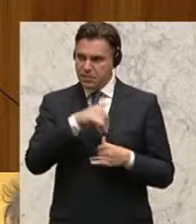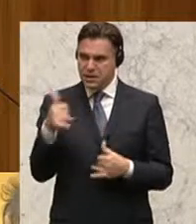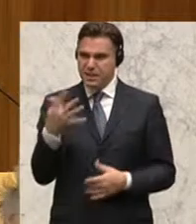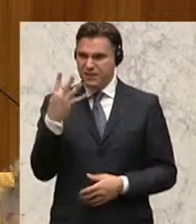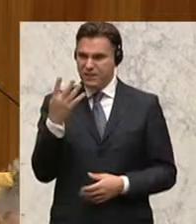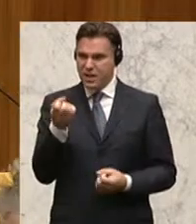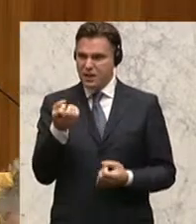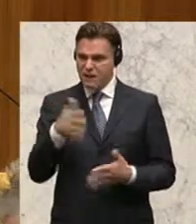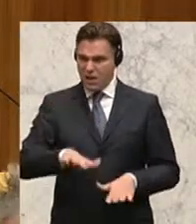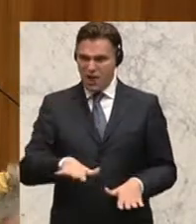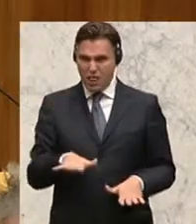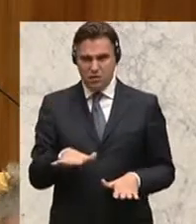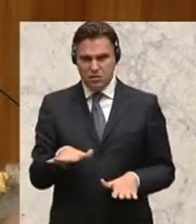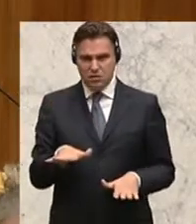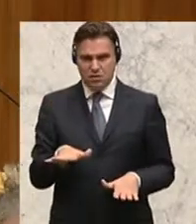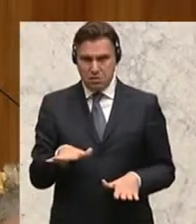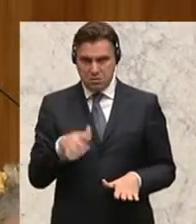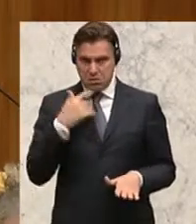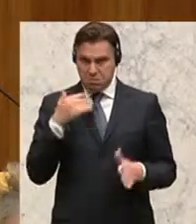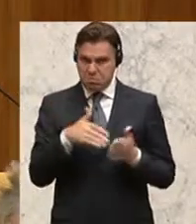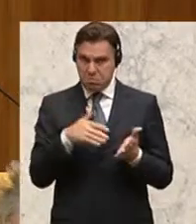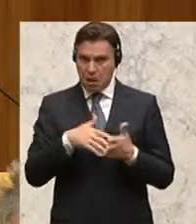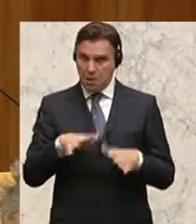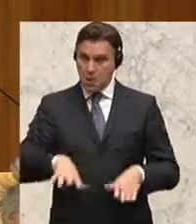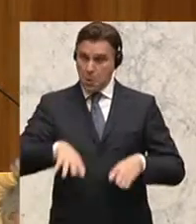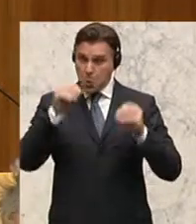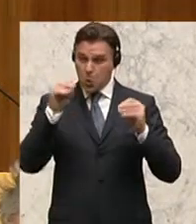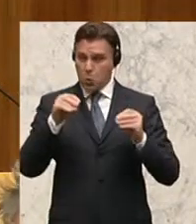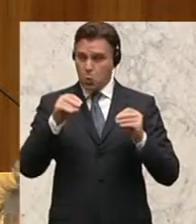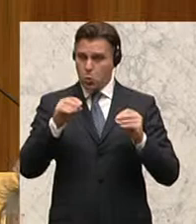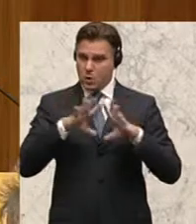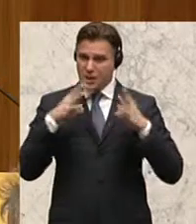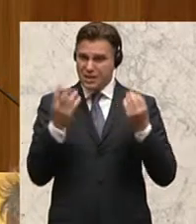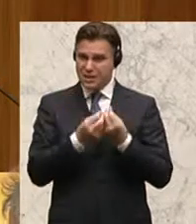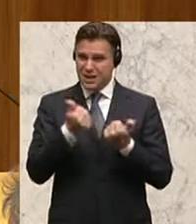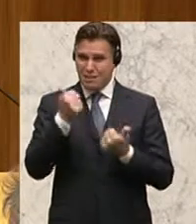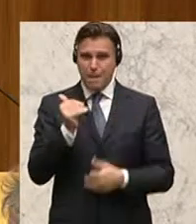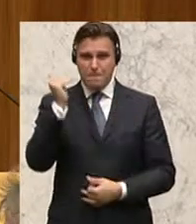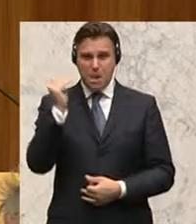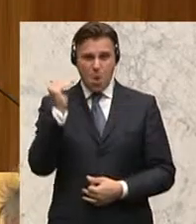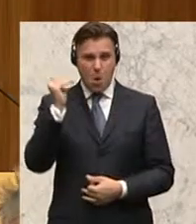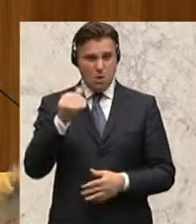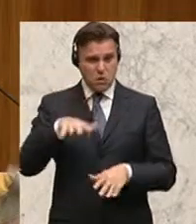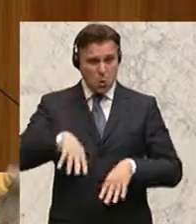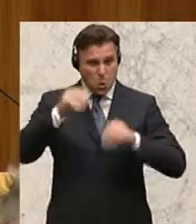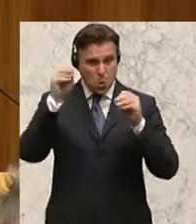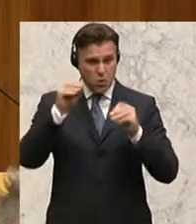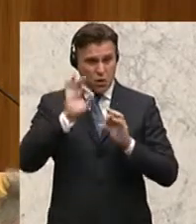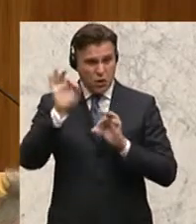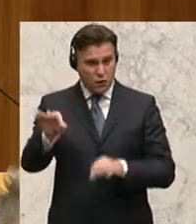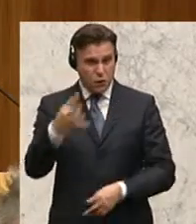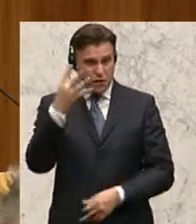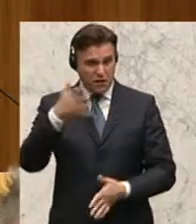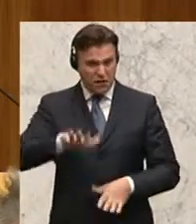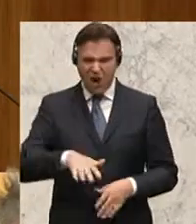eine ganze Behörde, eine Infrastruktur, eine Verwaltung rechtfertigt, ist wirklich die Frage und ob es nicht gescheiter wäre, sich